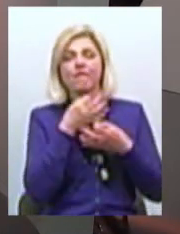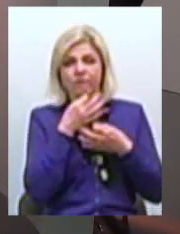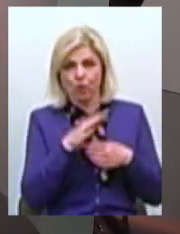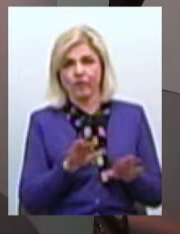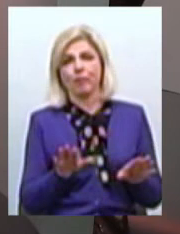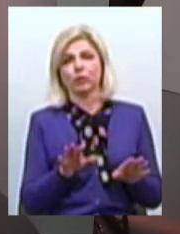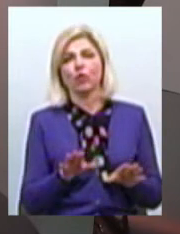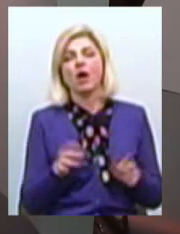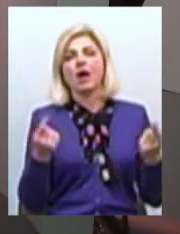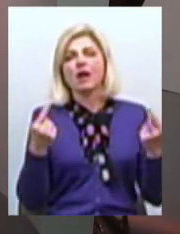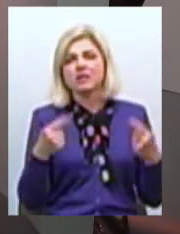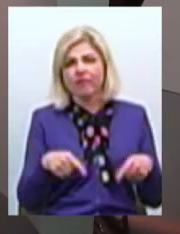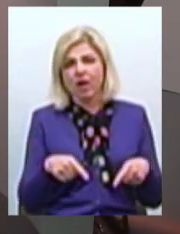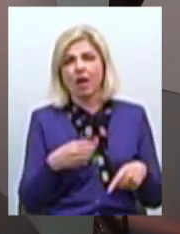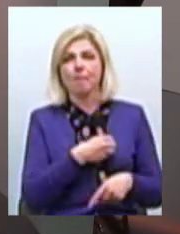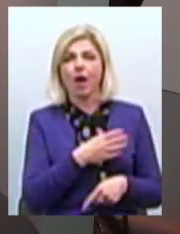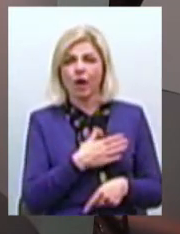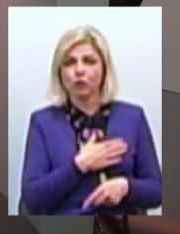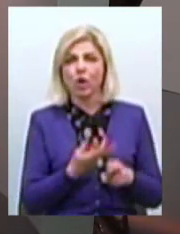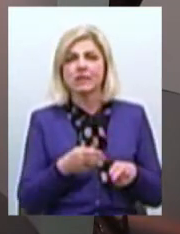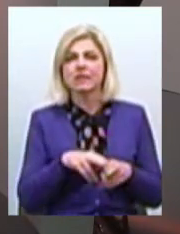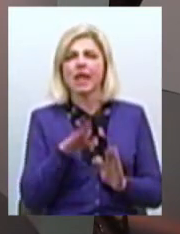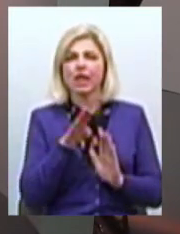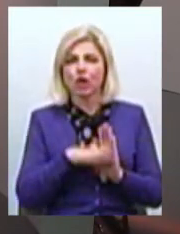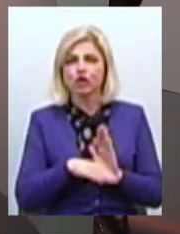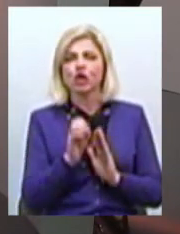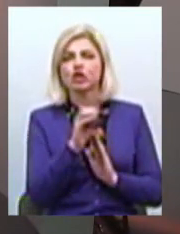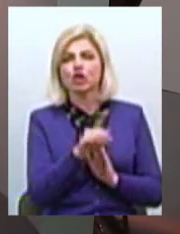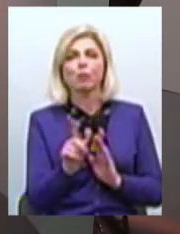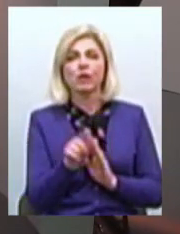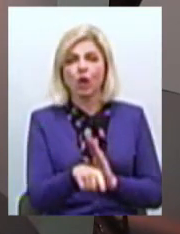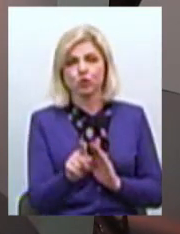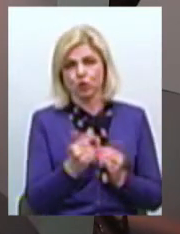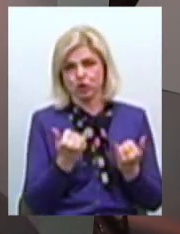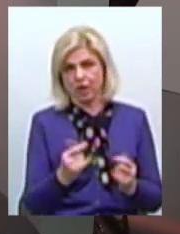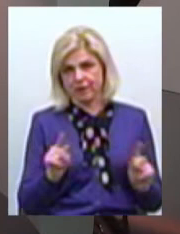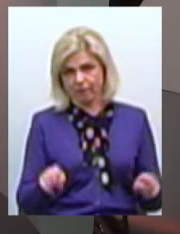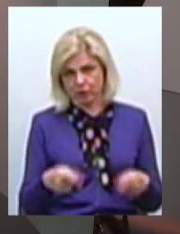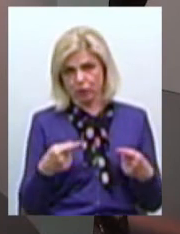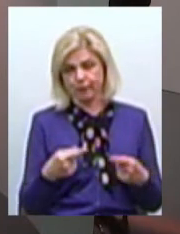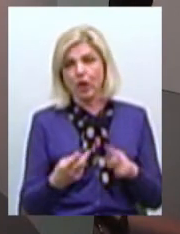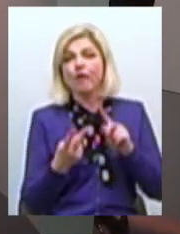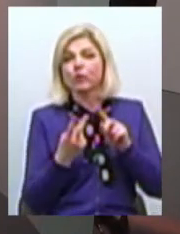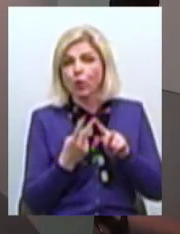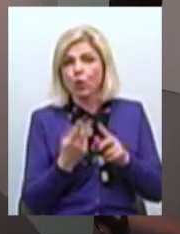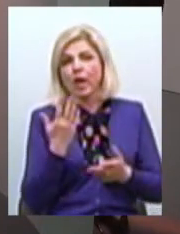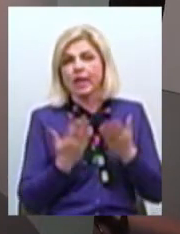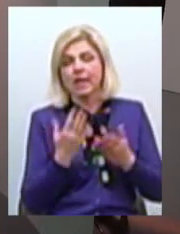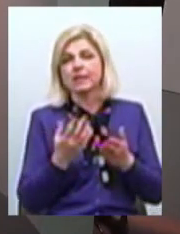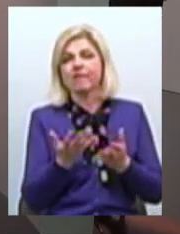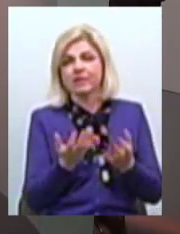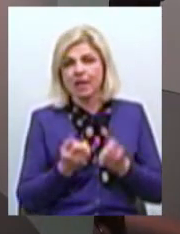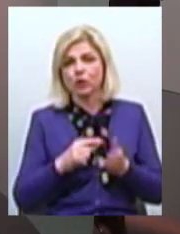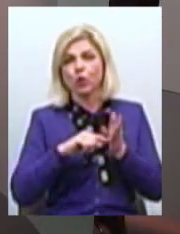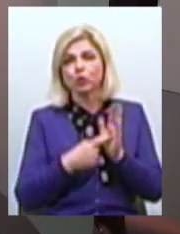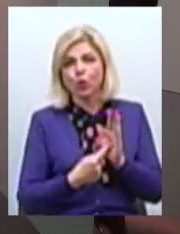завалене, розвалене майно це гірше, ніж те, що відновлюється По-друге, якщо брати точку безбитковості, ви